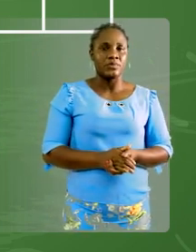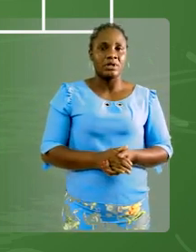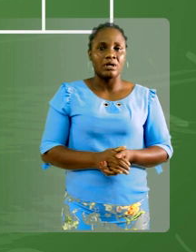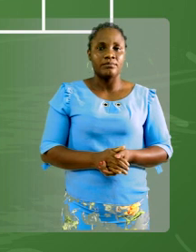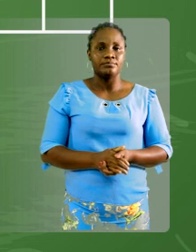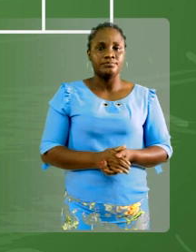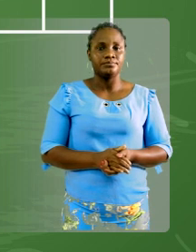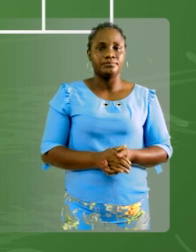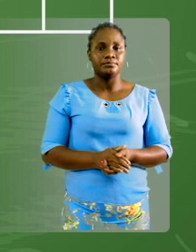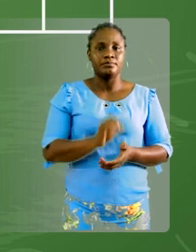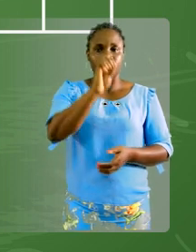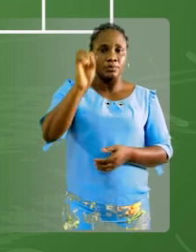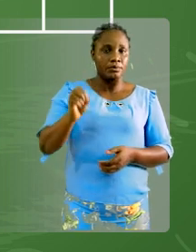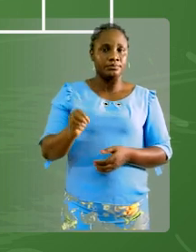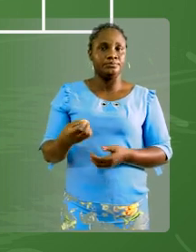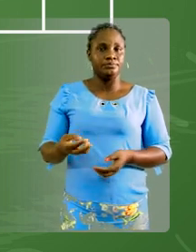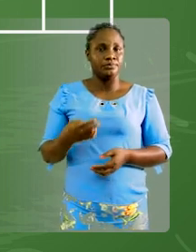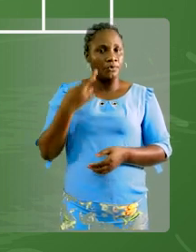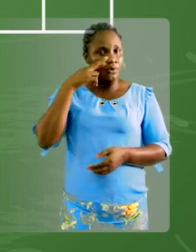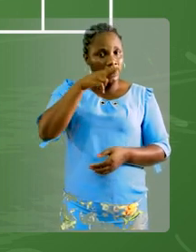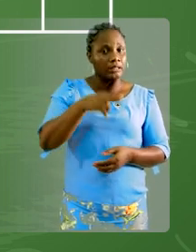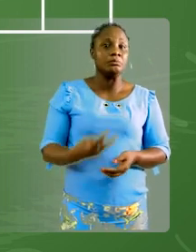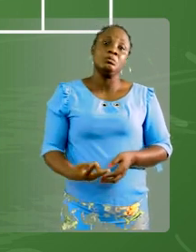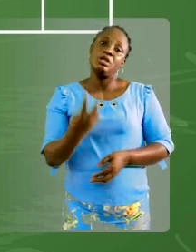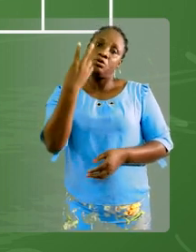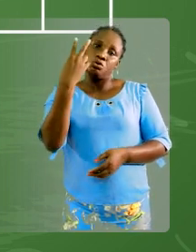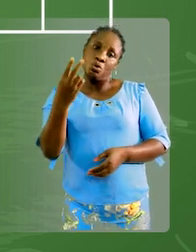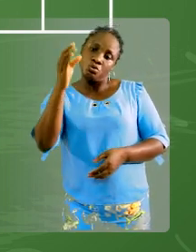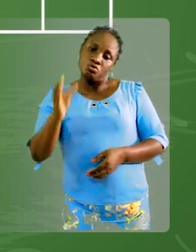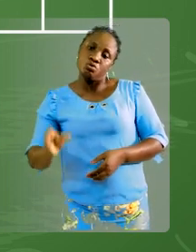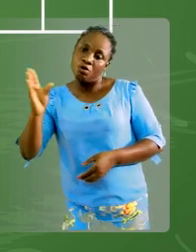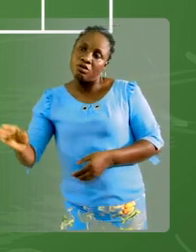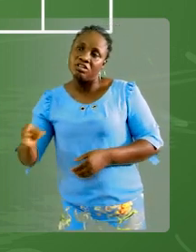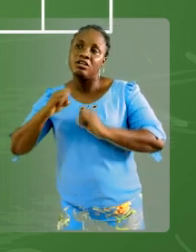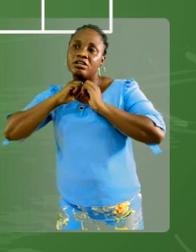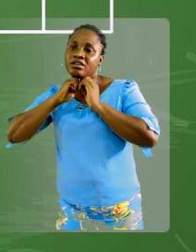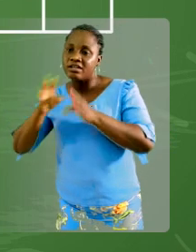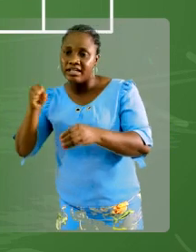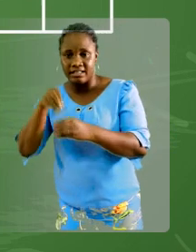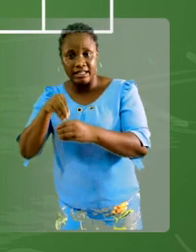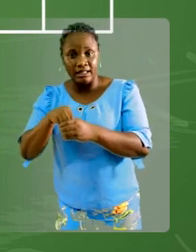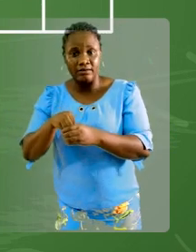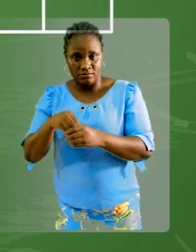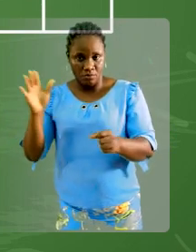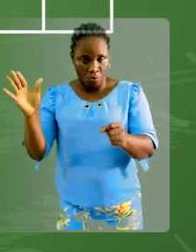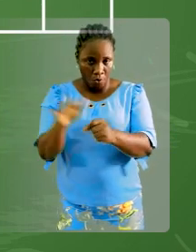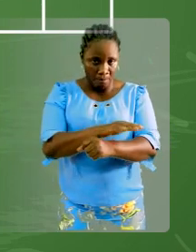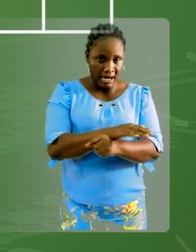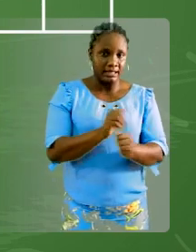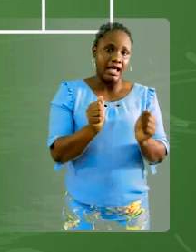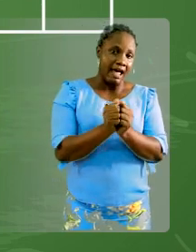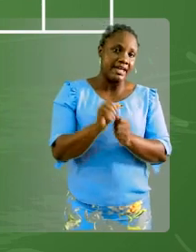Donc, on va regarder les deux sous-colonnes. Il n'y a rien. Donc, quand il n a rien, on va compléter par